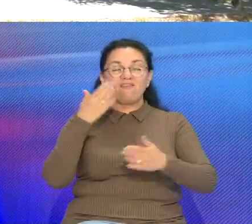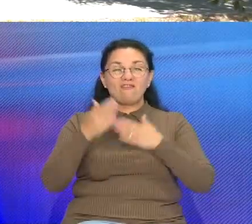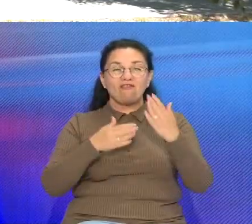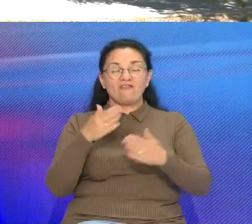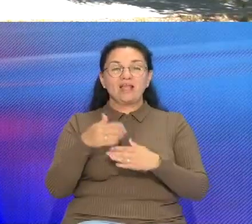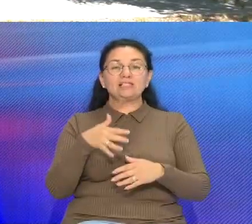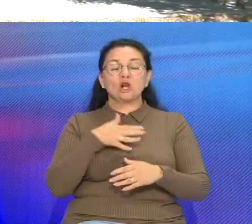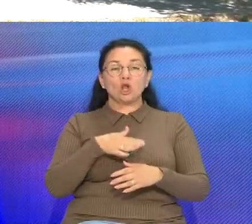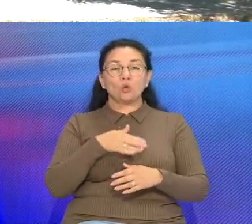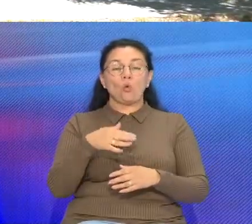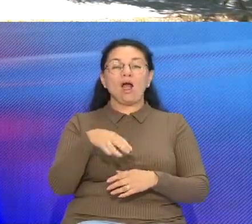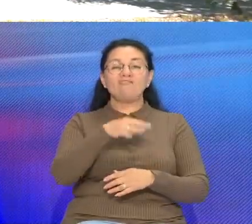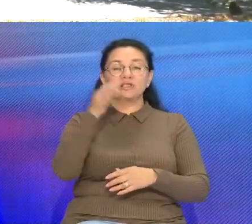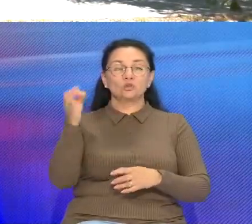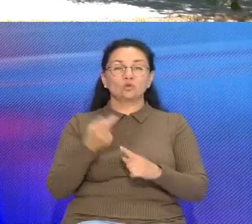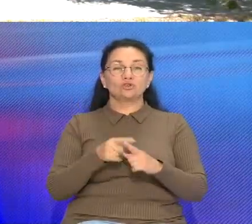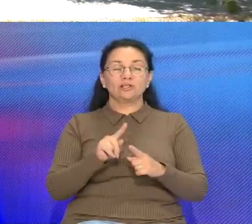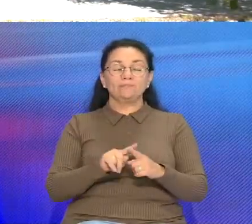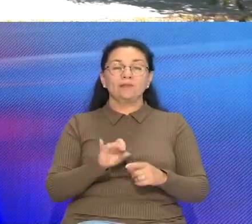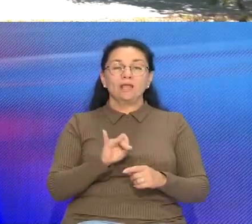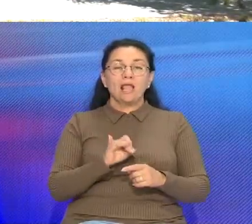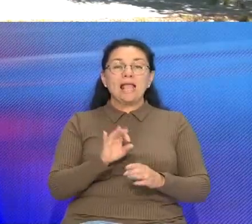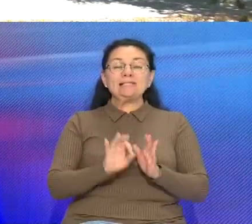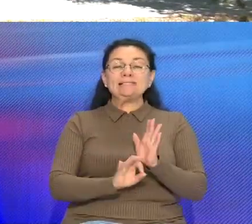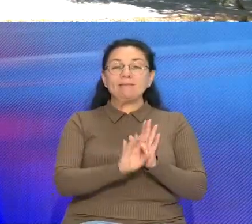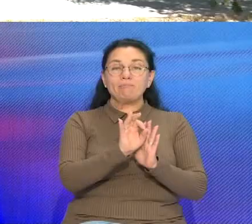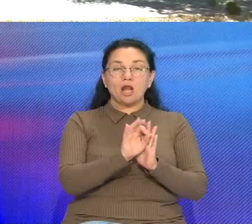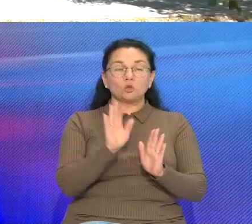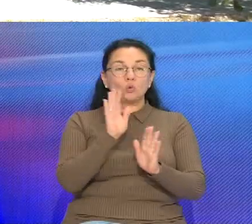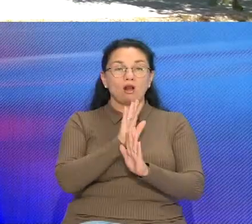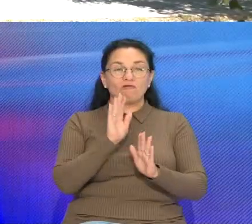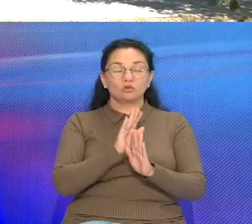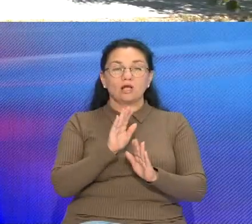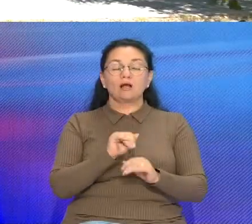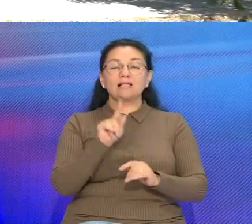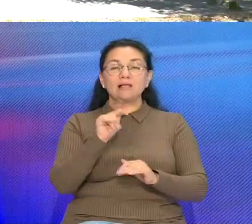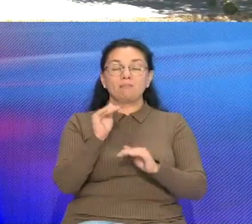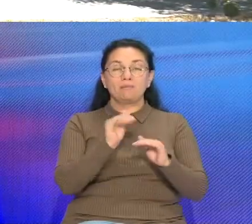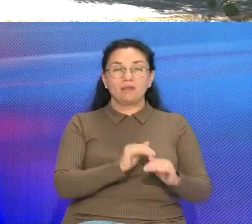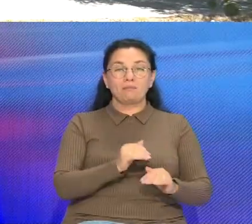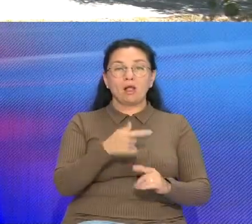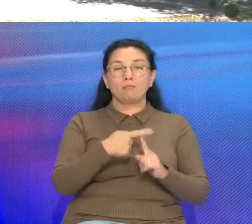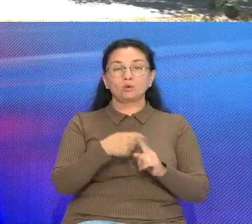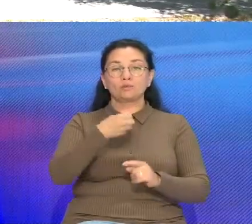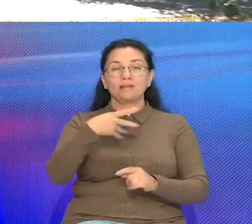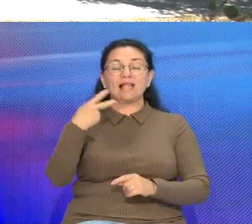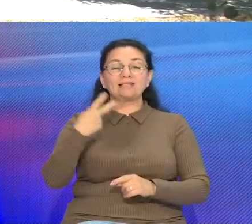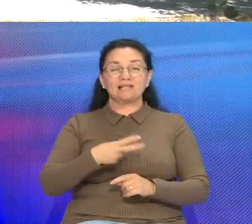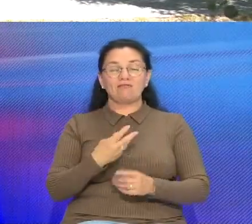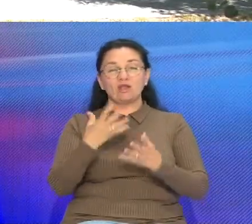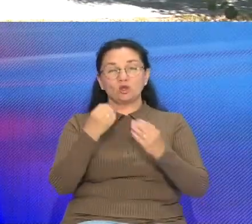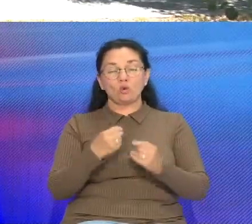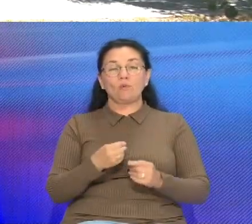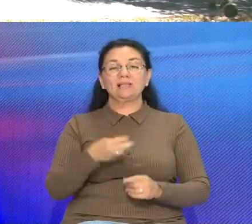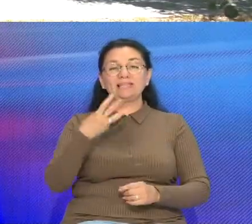грозах порывы до 14 метров в секунду Температура воздуха минимальная ночью плюс 15-20, максимальная днем плюс